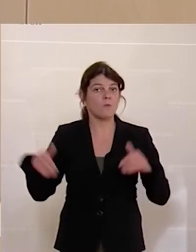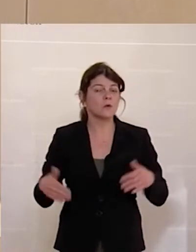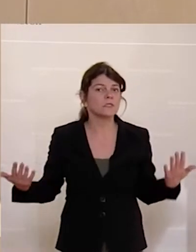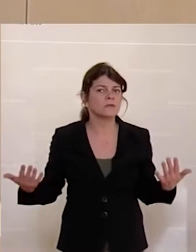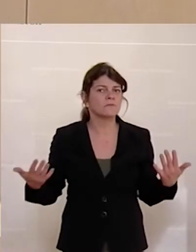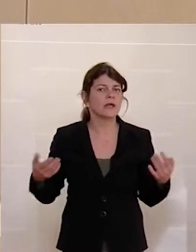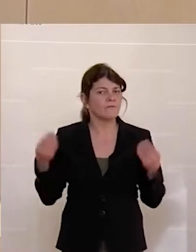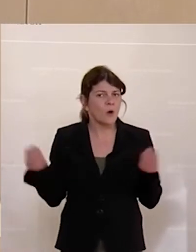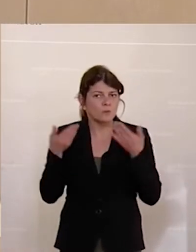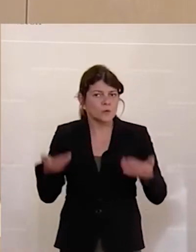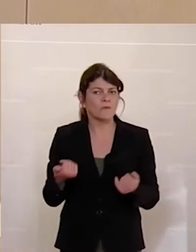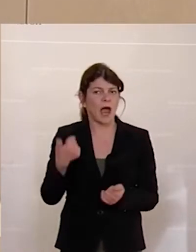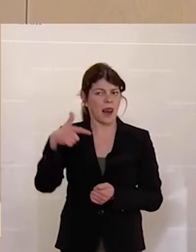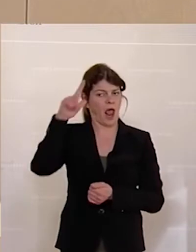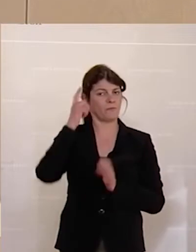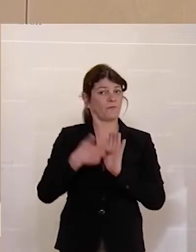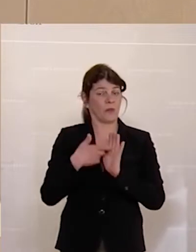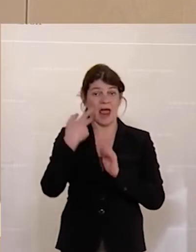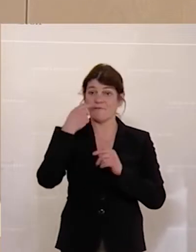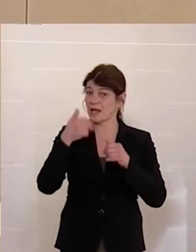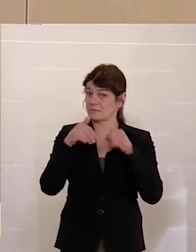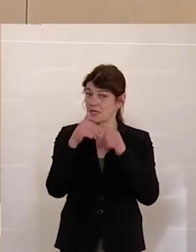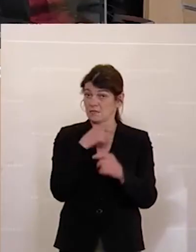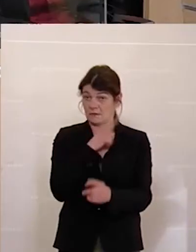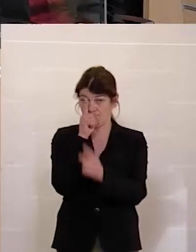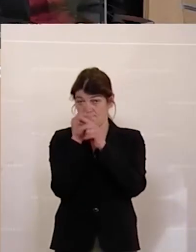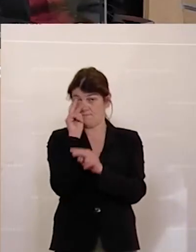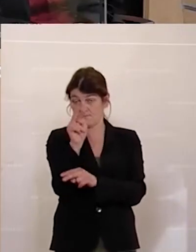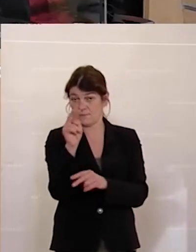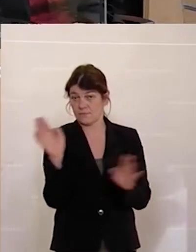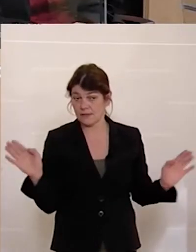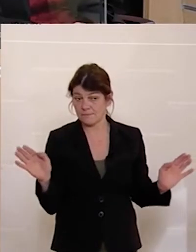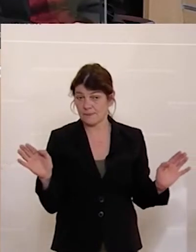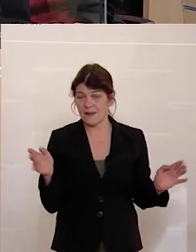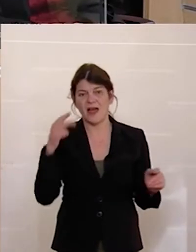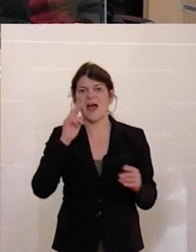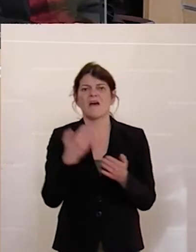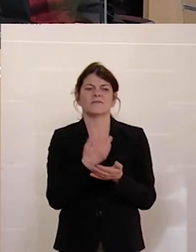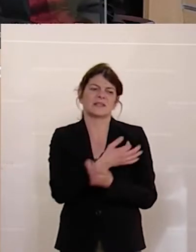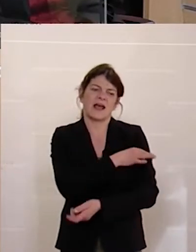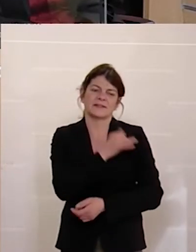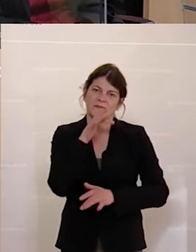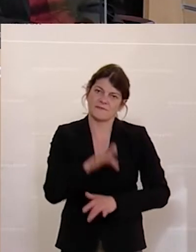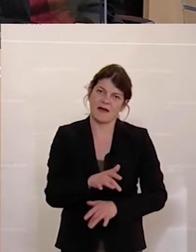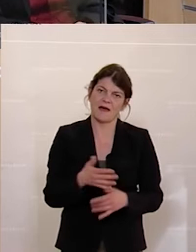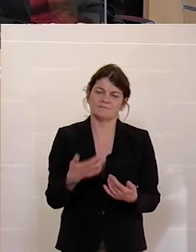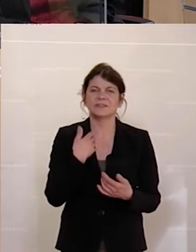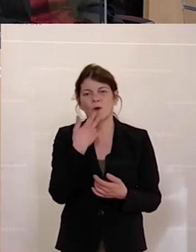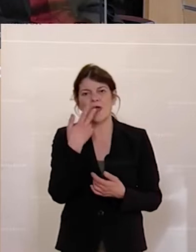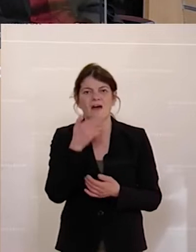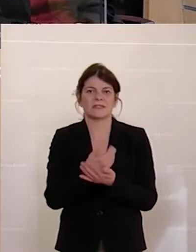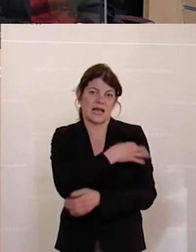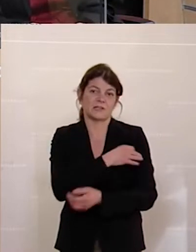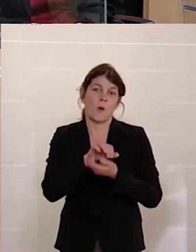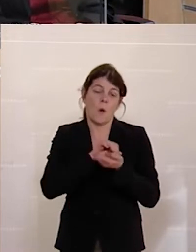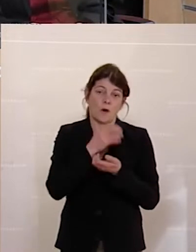zentrale Forderung, Herr Finanzminister, schaue Sie da jetzt auch wirklich an. Ich schaue den Herrn, der Herr Vizekanzler ist jetzt gerade nicht da, Kogler an. Worum geht es?